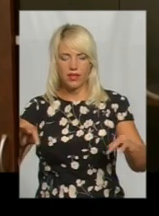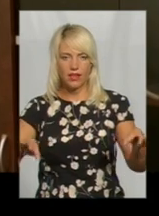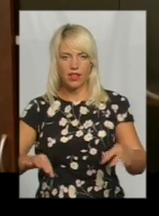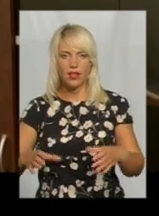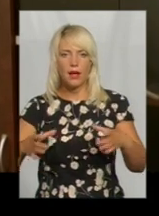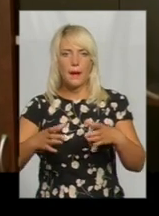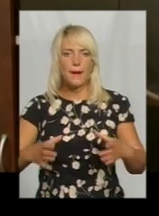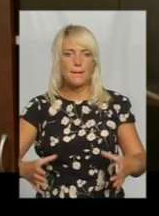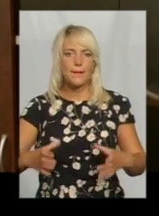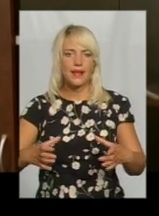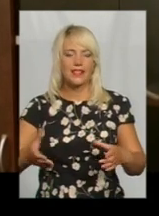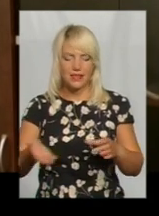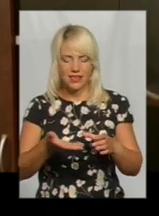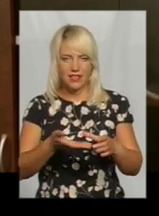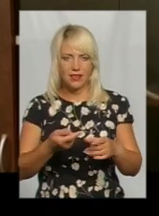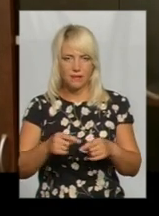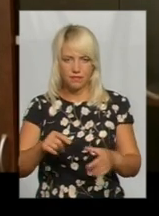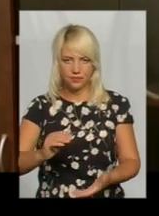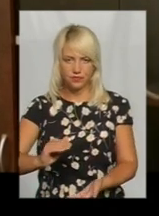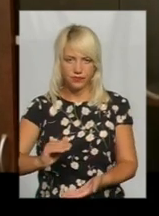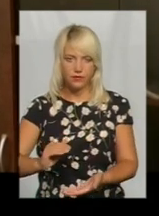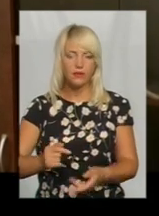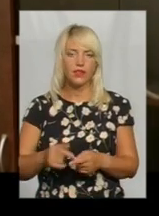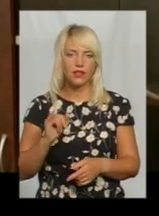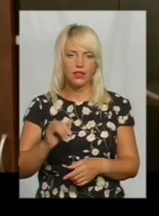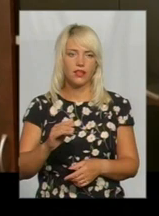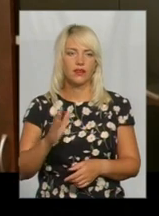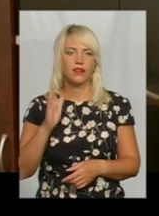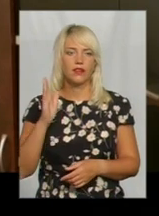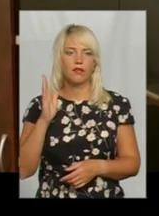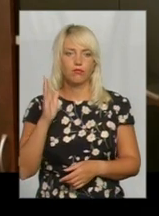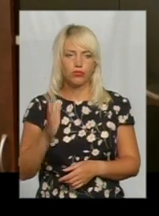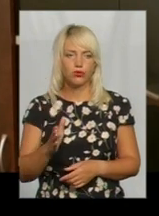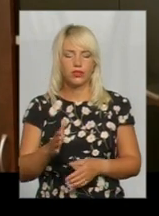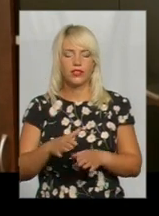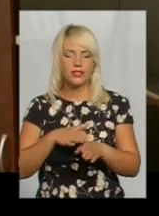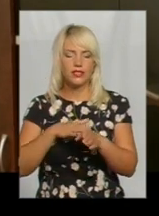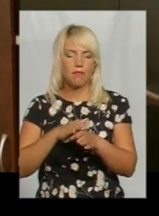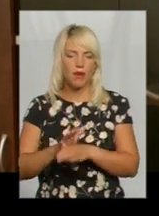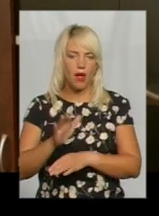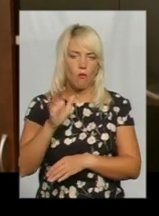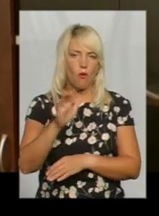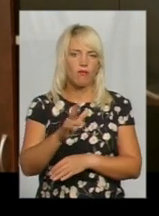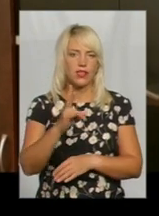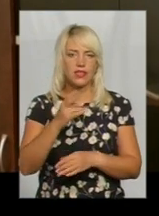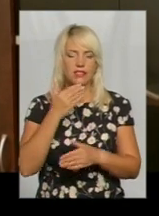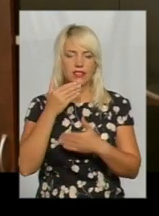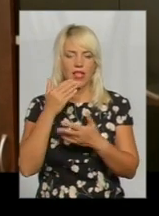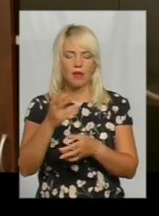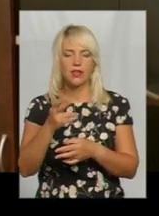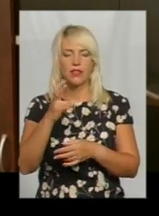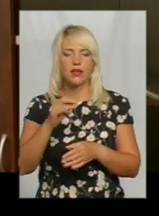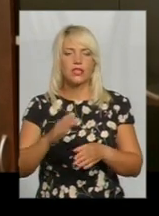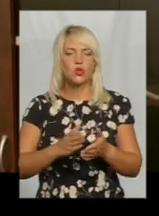і в подальшому буде спрямований запит до надання Служби місцевих